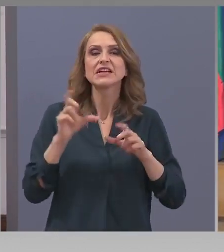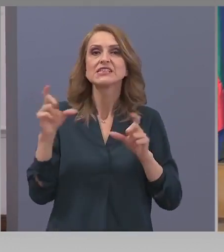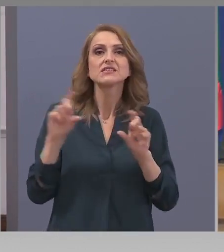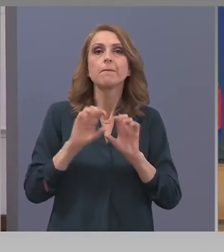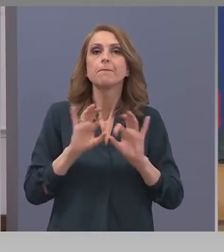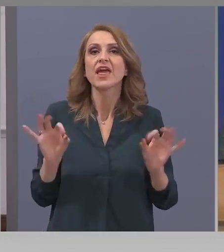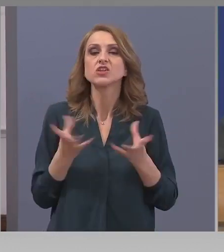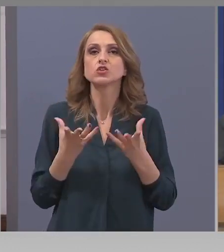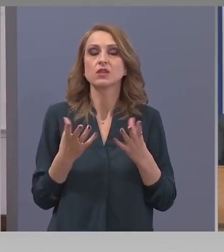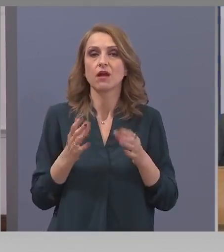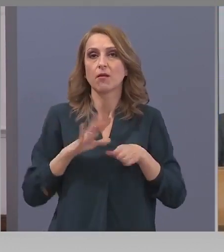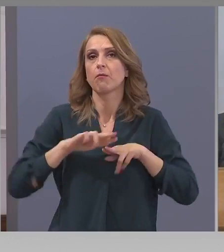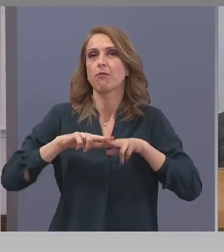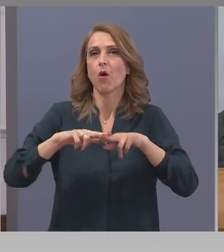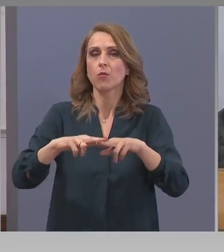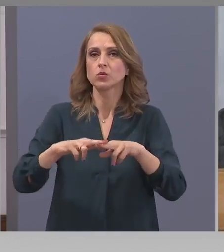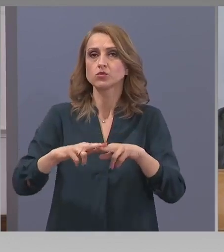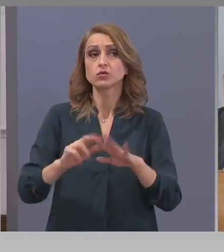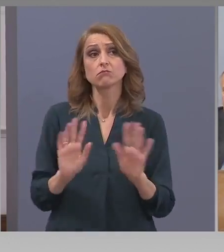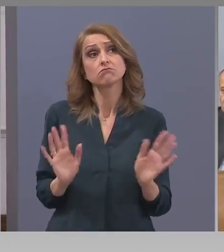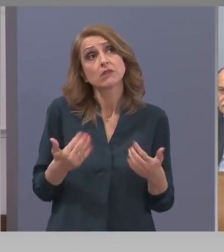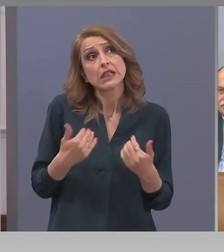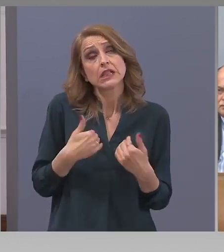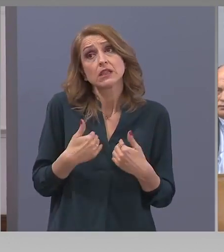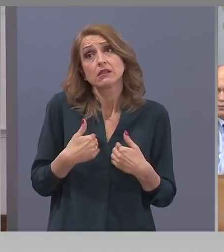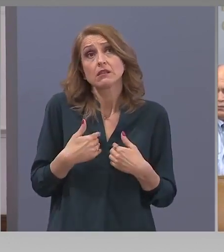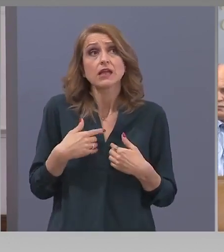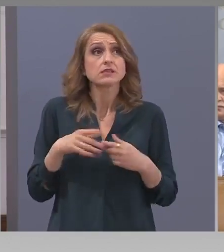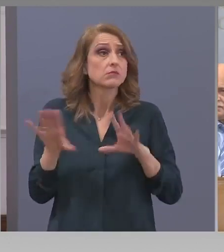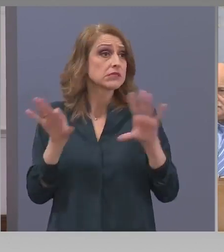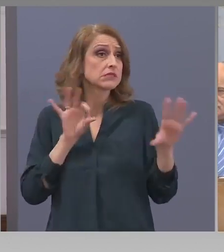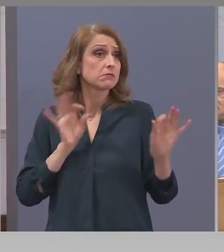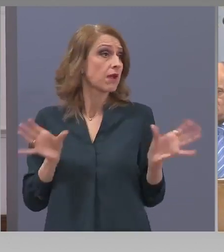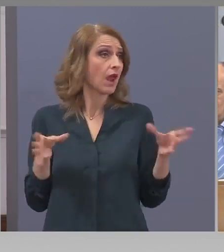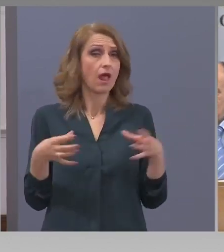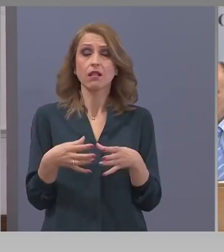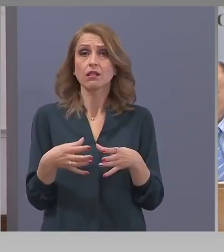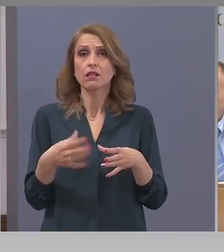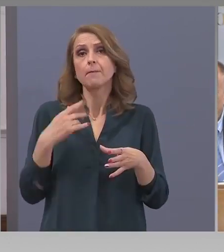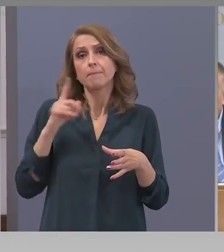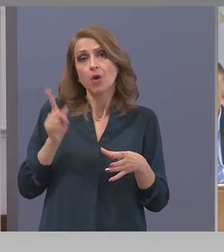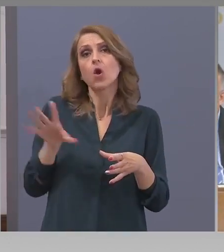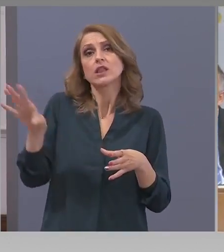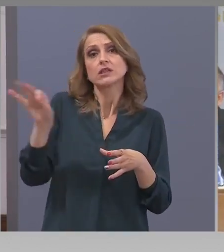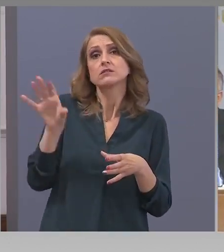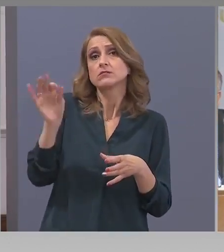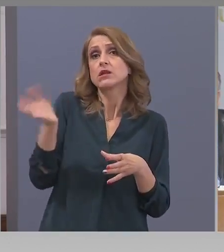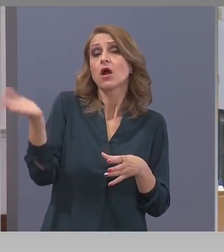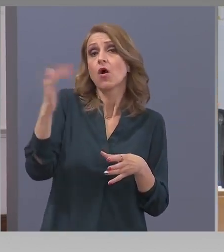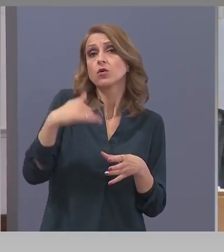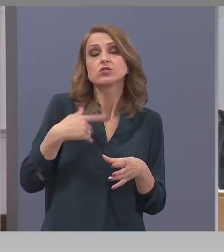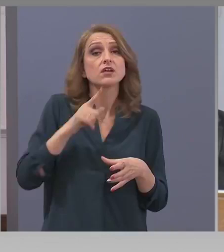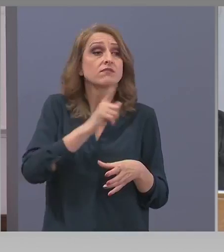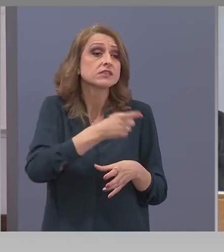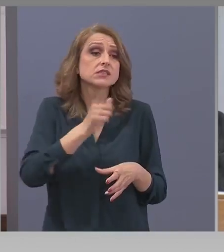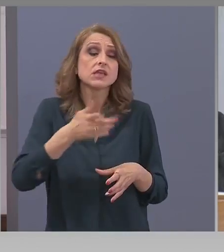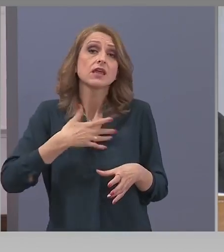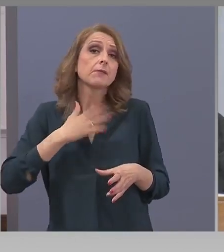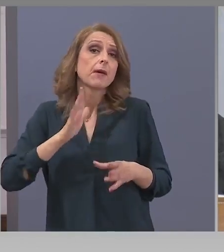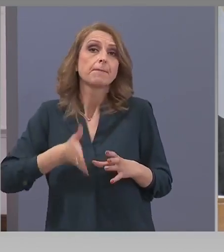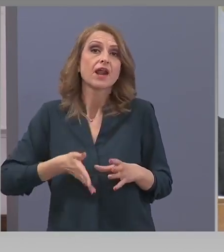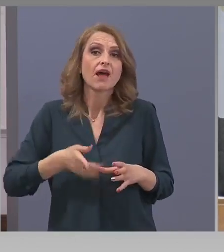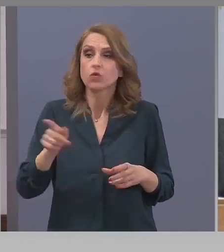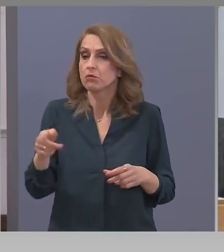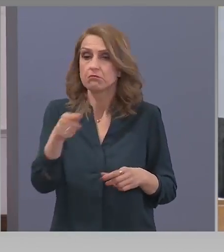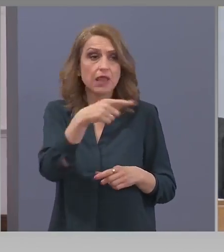възможност към съвета да привличаме когато си искаме. Това не е окончателният вариант. Това е официалната част. Всеки има право от нас